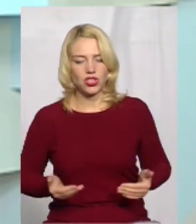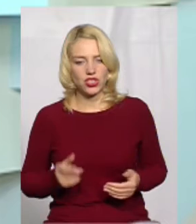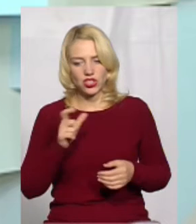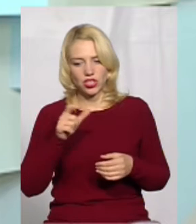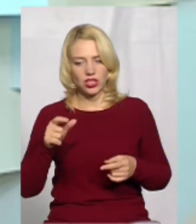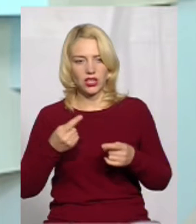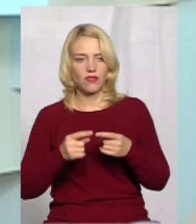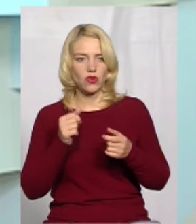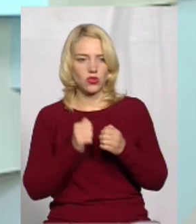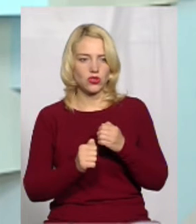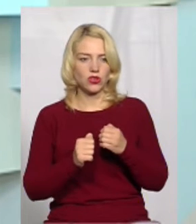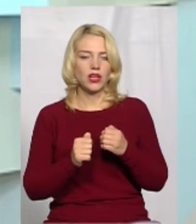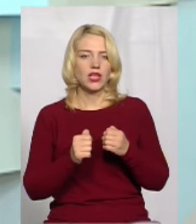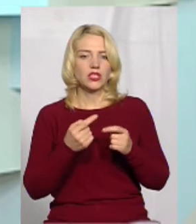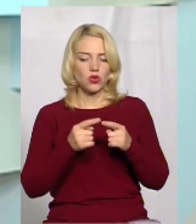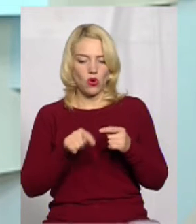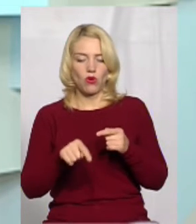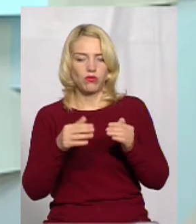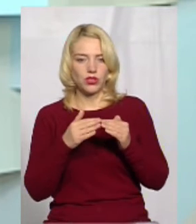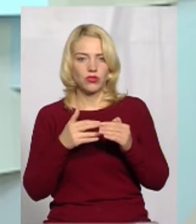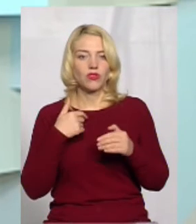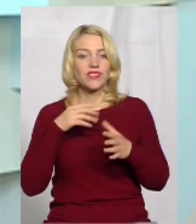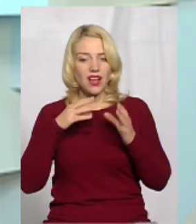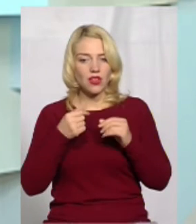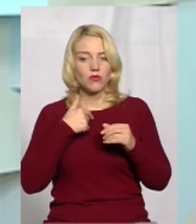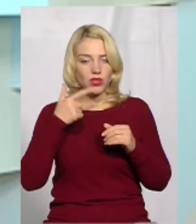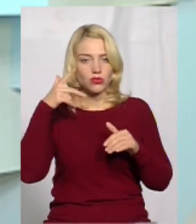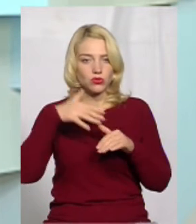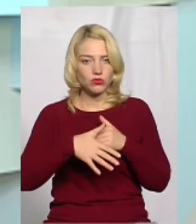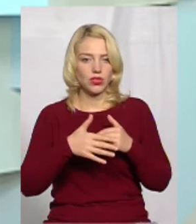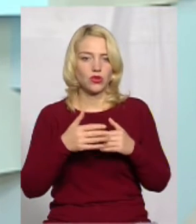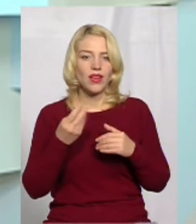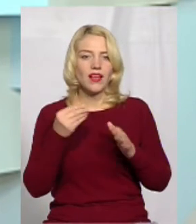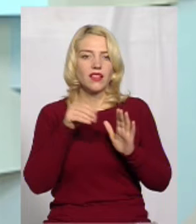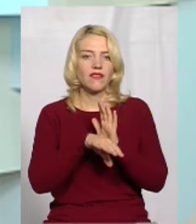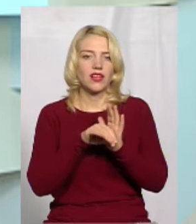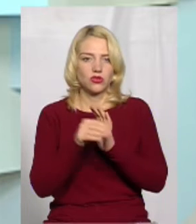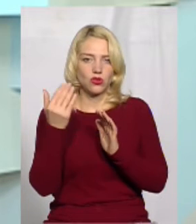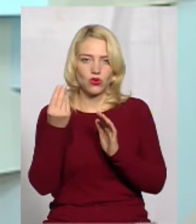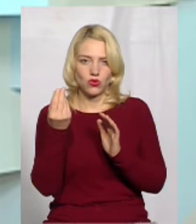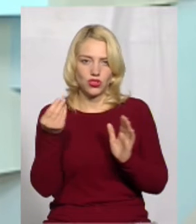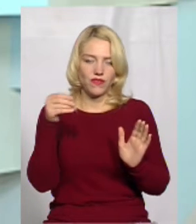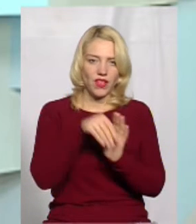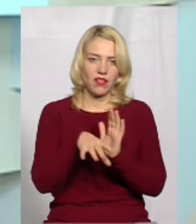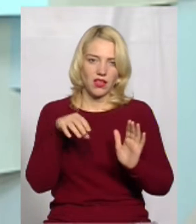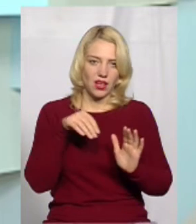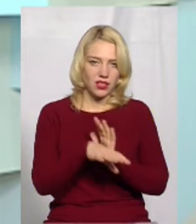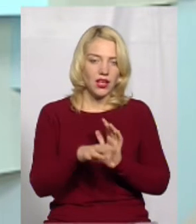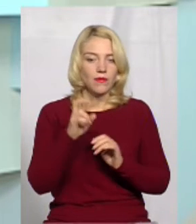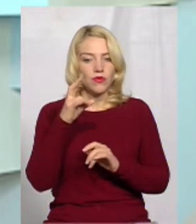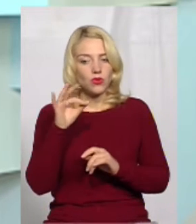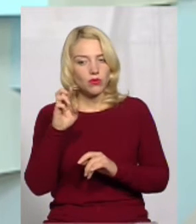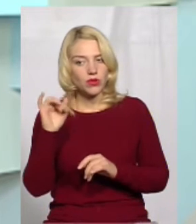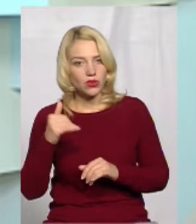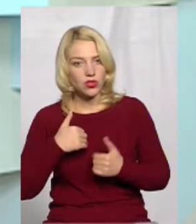можу зрозуміти кожного інвестора, який вкладає кошти в кожне будівництво. Але мені би хотілося, щоб наші